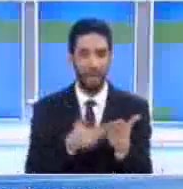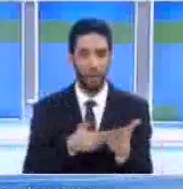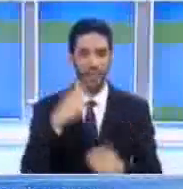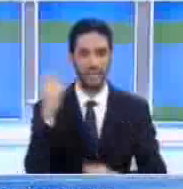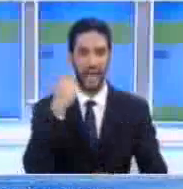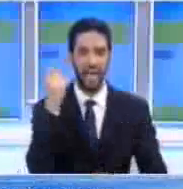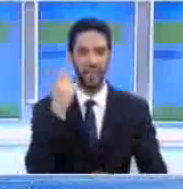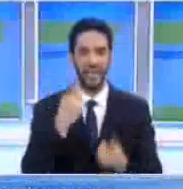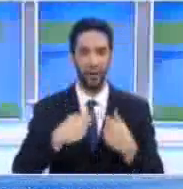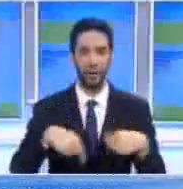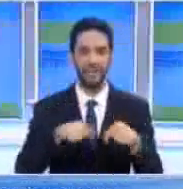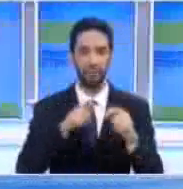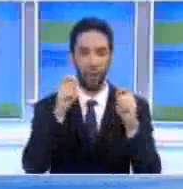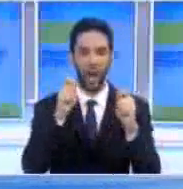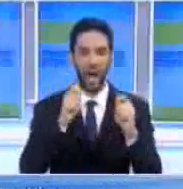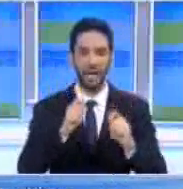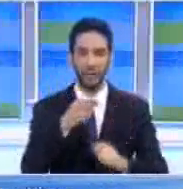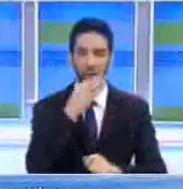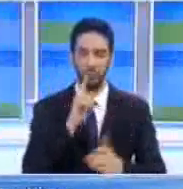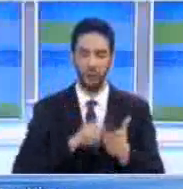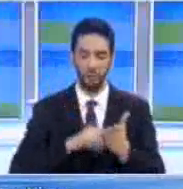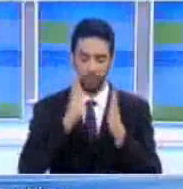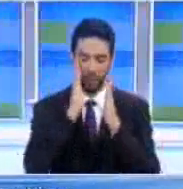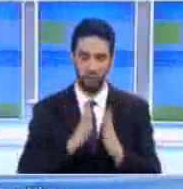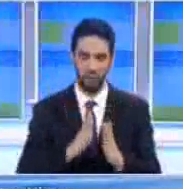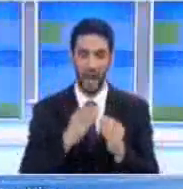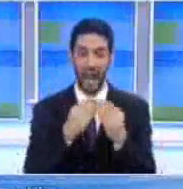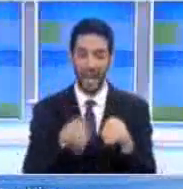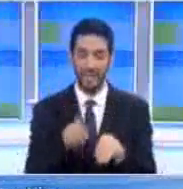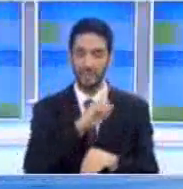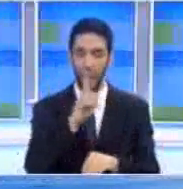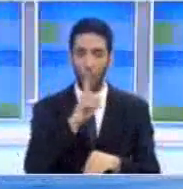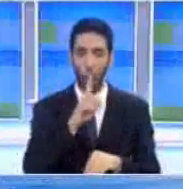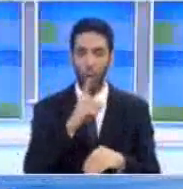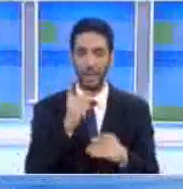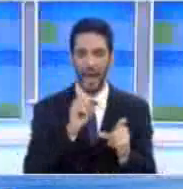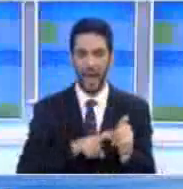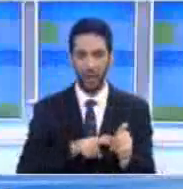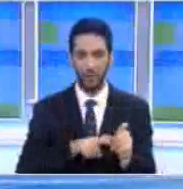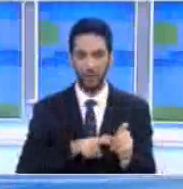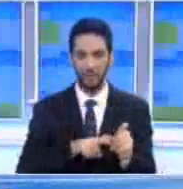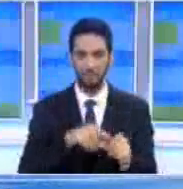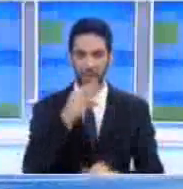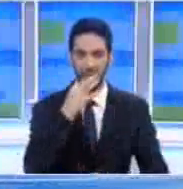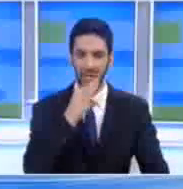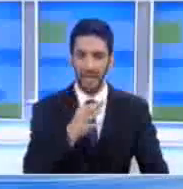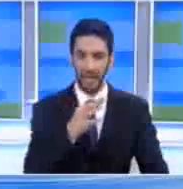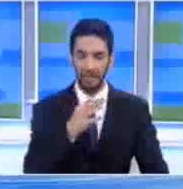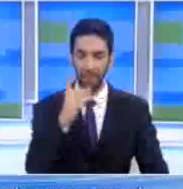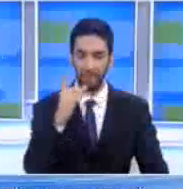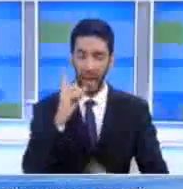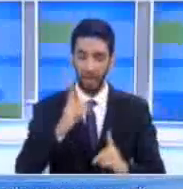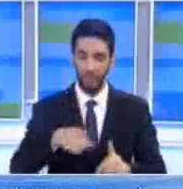κάποιοι σημαντικοί παράγοντες όπως η απόφαση του Εθνικού Συμβουλίου με την οποία επαναβεβαιώνεται η προσήλωση στην επιδιοκόμενη λύση